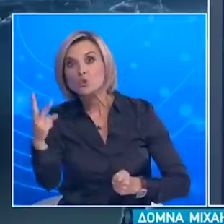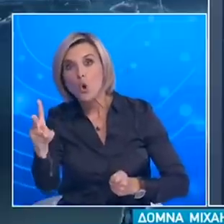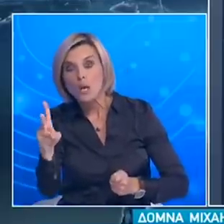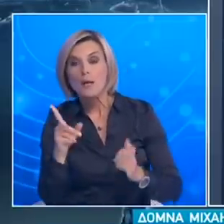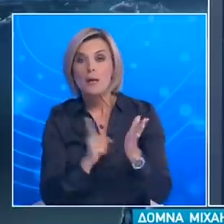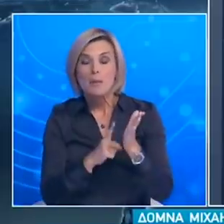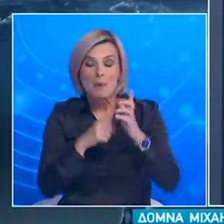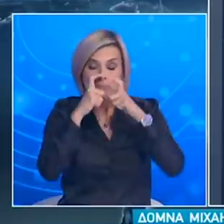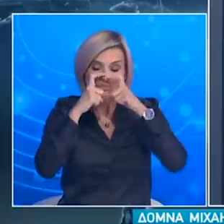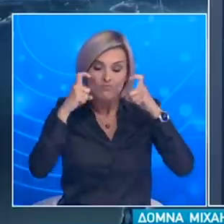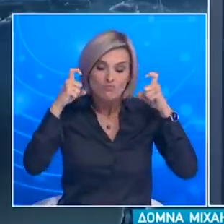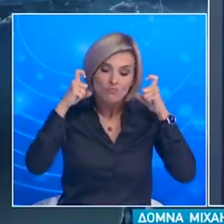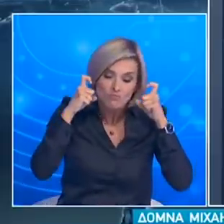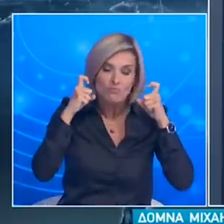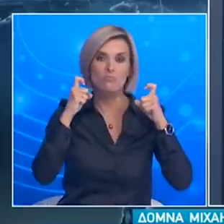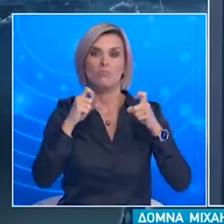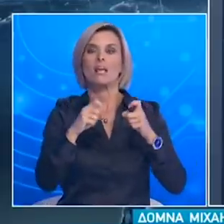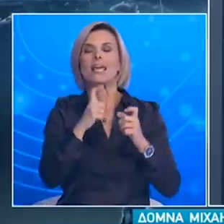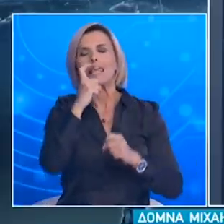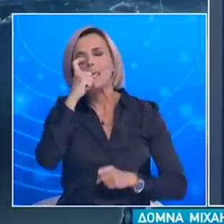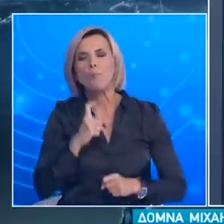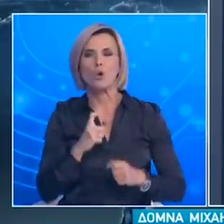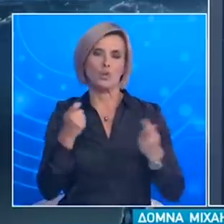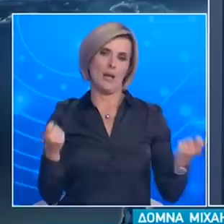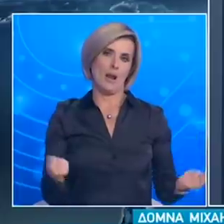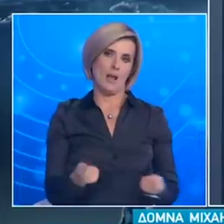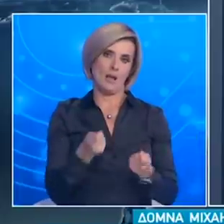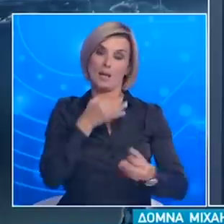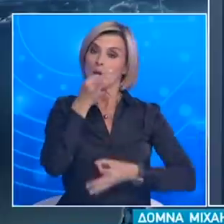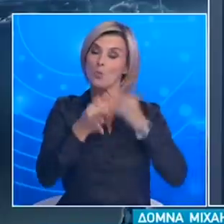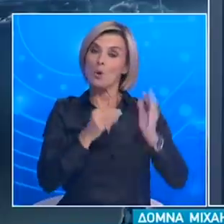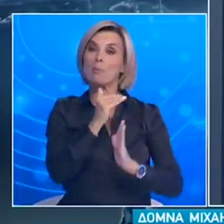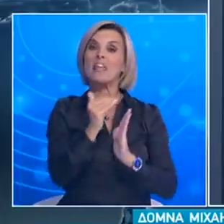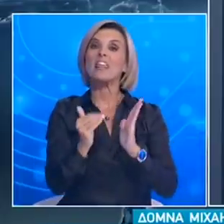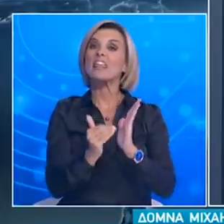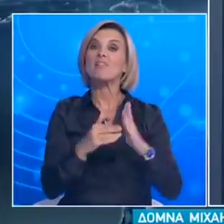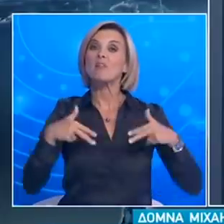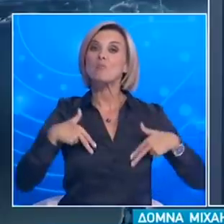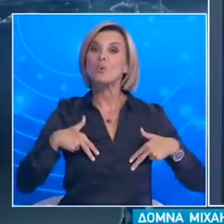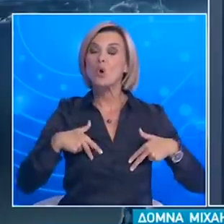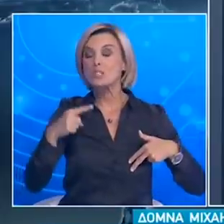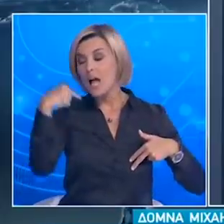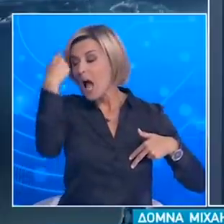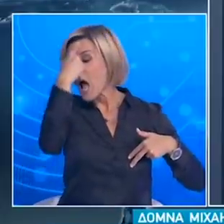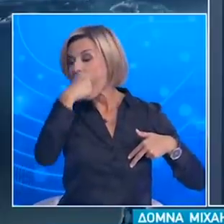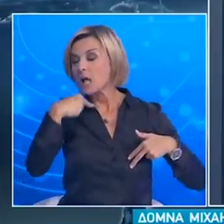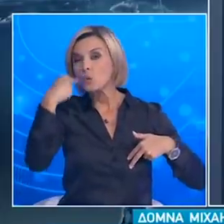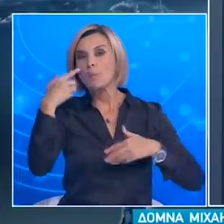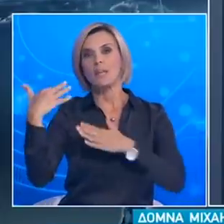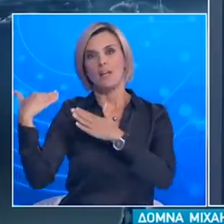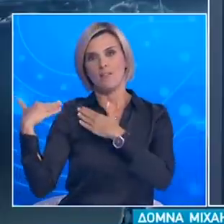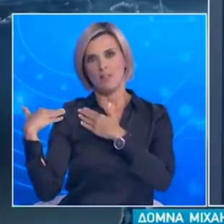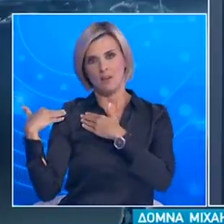μάσκα σε κάθε του δραστηριότητα αυτό για το οποίο μίλησε ο Υφυπουργός πριν την ατομική ευθύνη ιδιαίτερα στους εργαζομένους αυτός